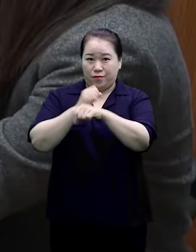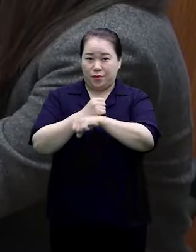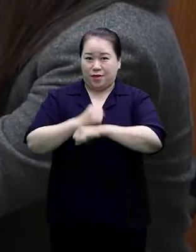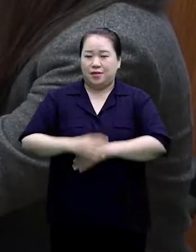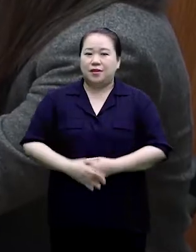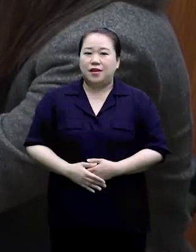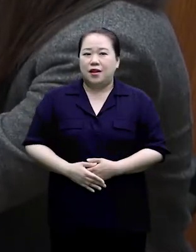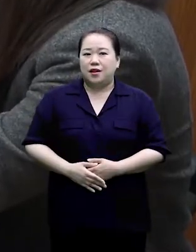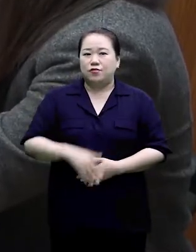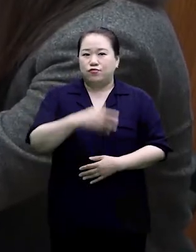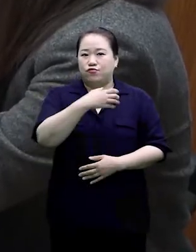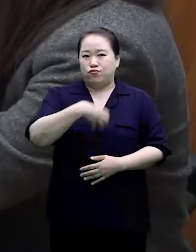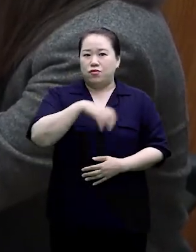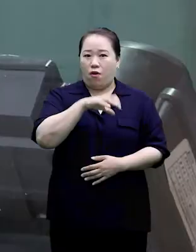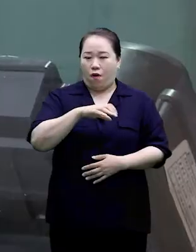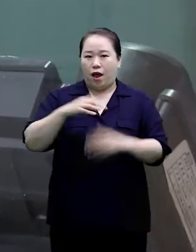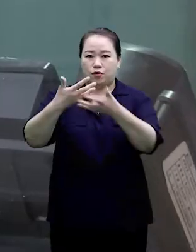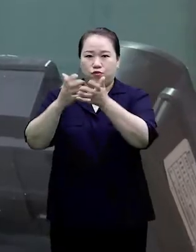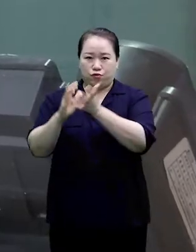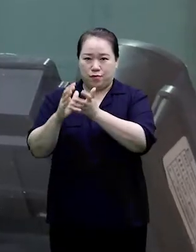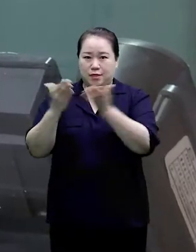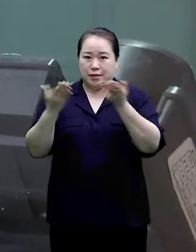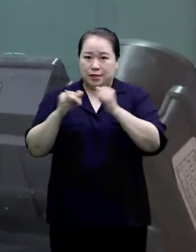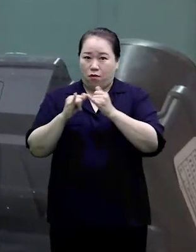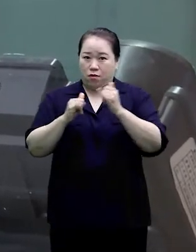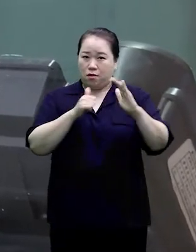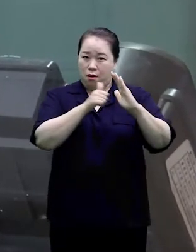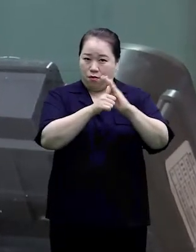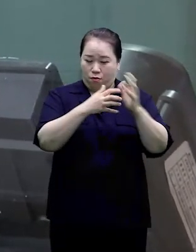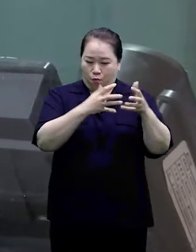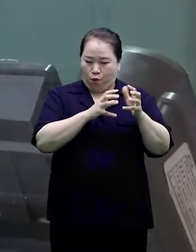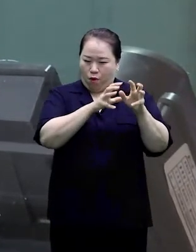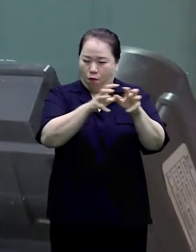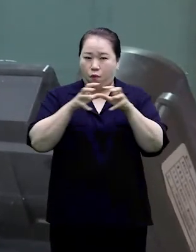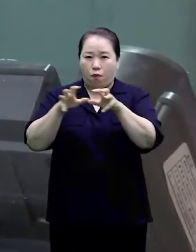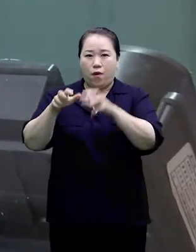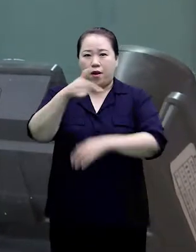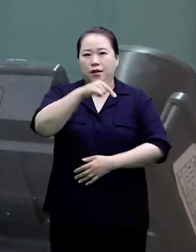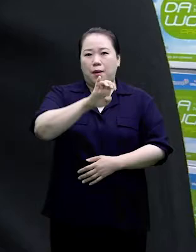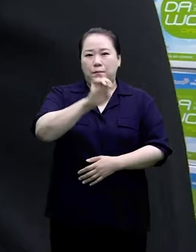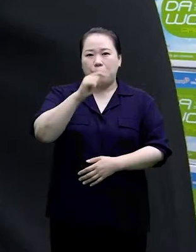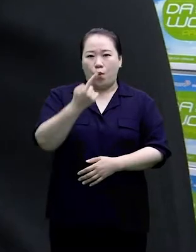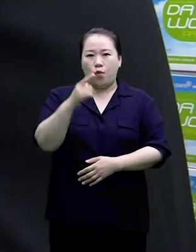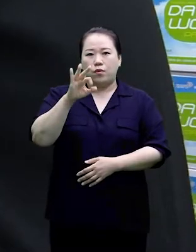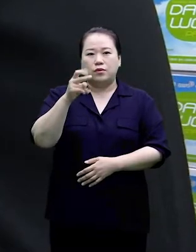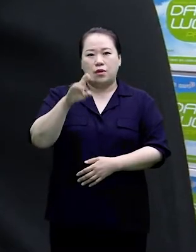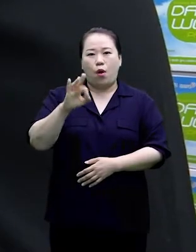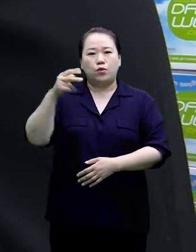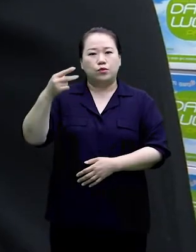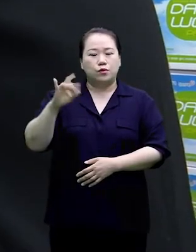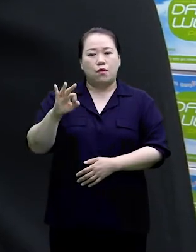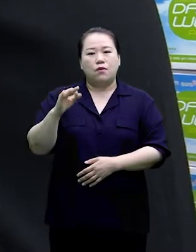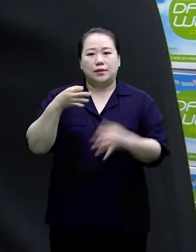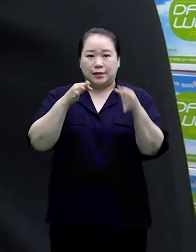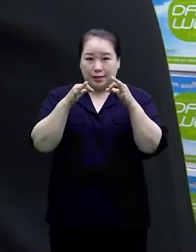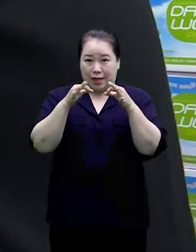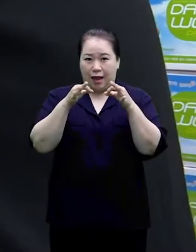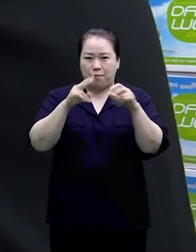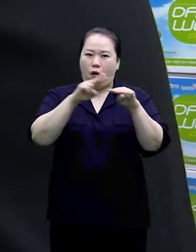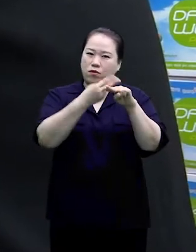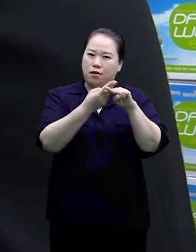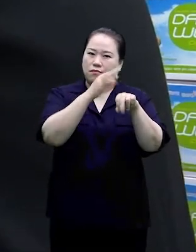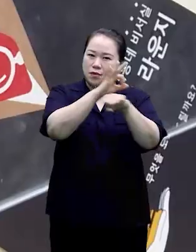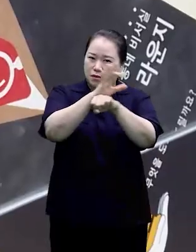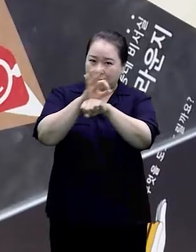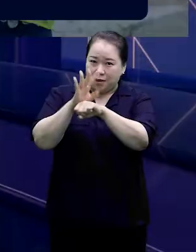저금리로 융자 지원합니다. 구는 후는 27일부터 다음 달 15일까지 신청을 받아 어처당 최대 3억 원까지 지원한다는